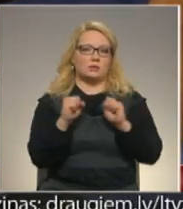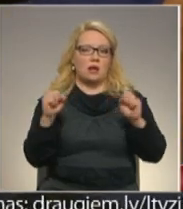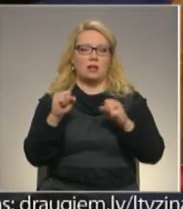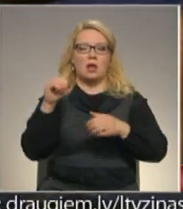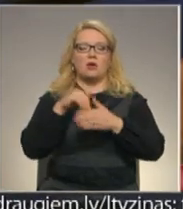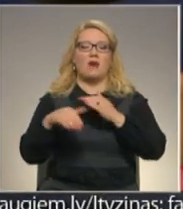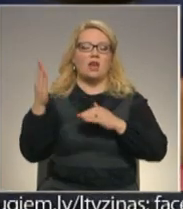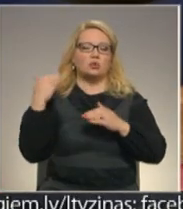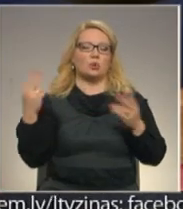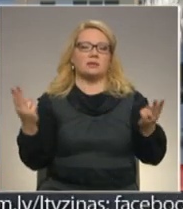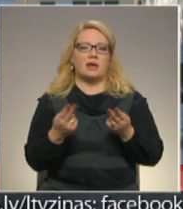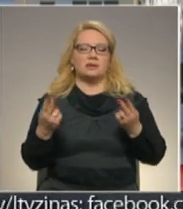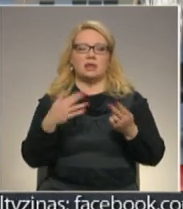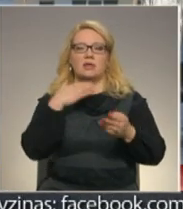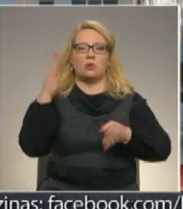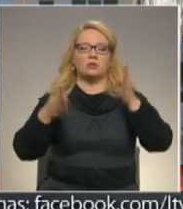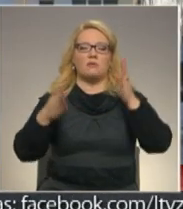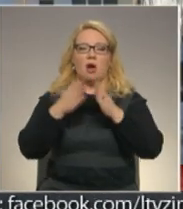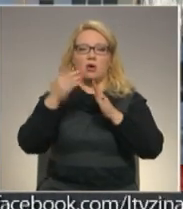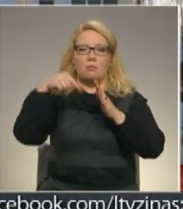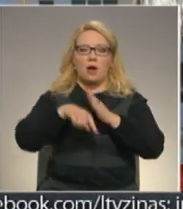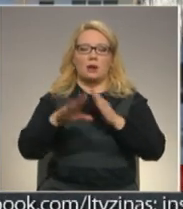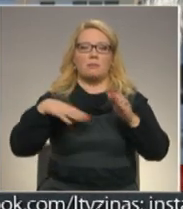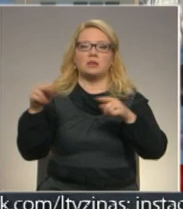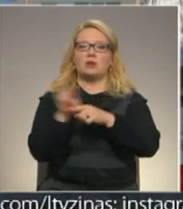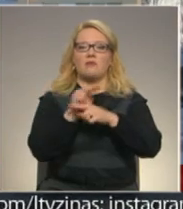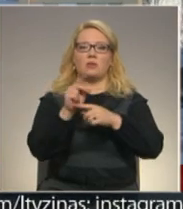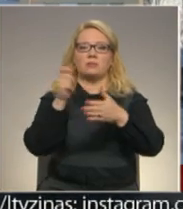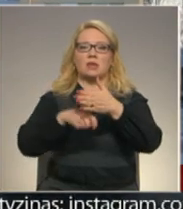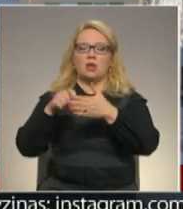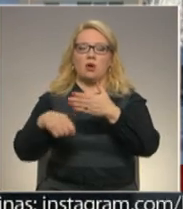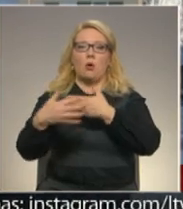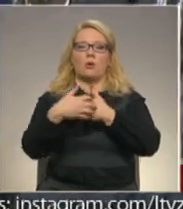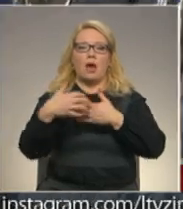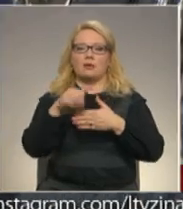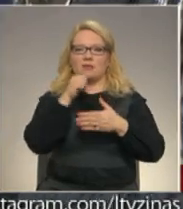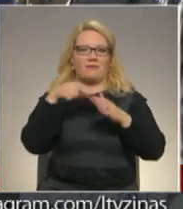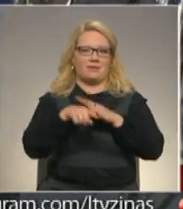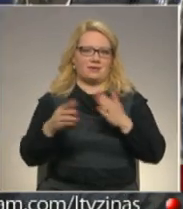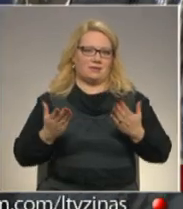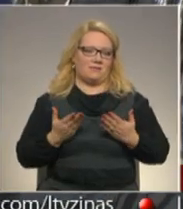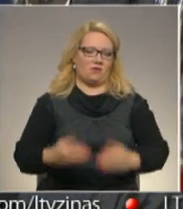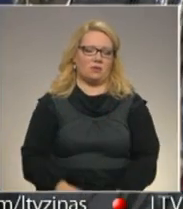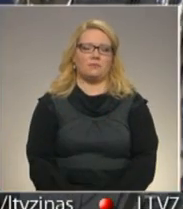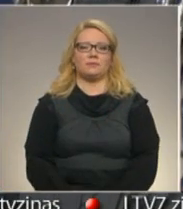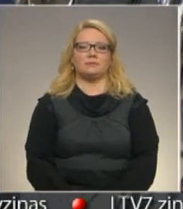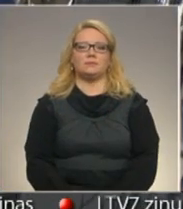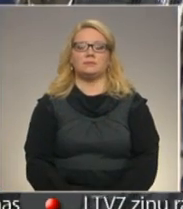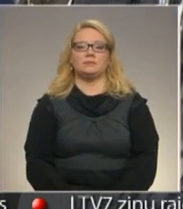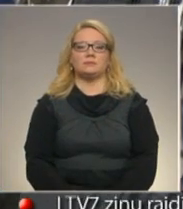jo vēsturiski ierastie daudzīvokļu māju pagrabi pēc renovācijām tiek slēgti un kaķiem kļūst nepiejami. Sandra Zariņa, Kārlis Kumsārs Vidzemes